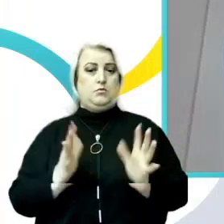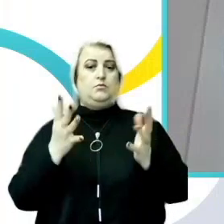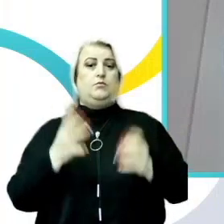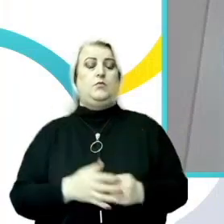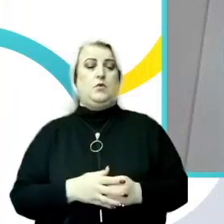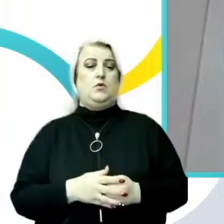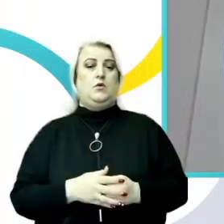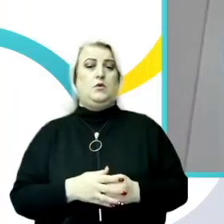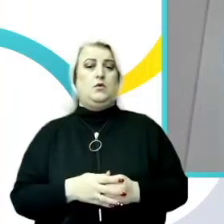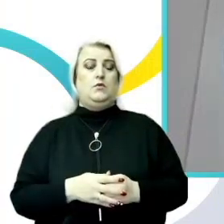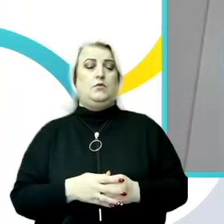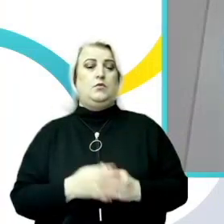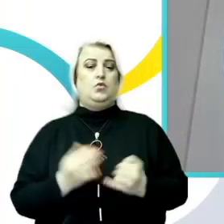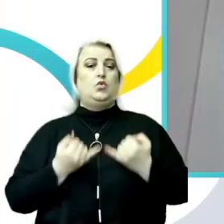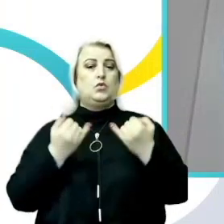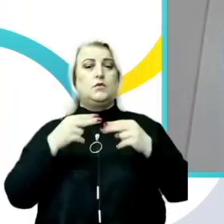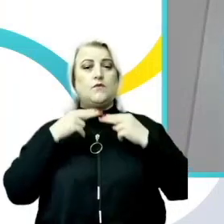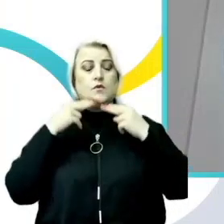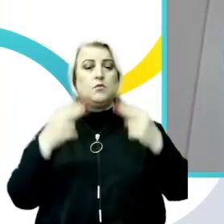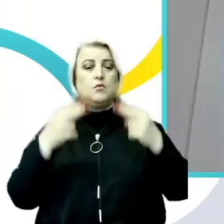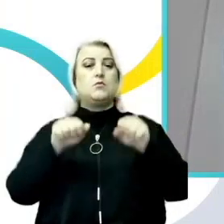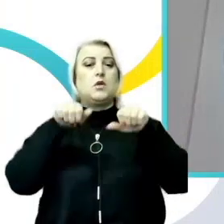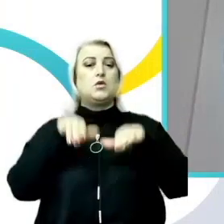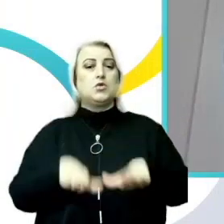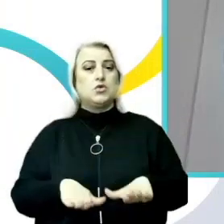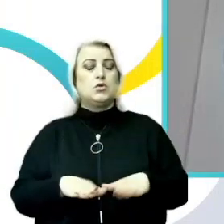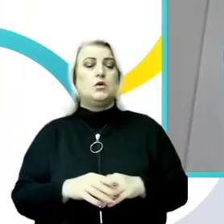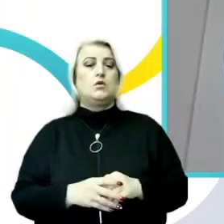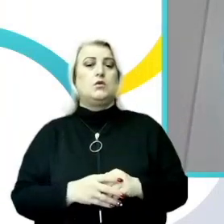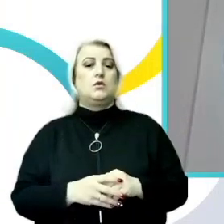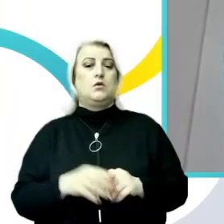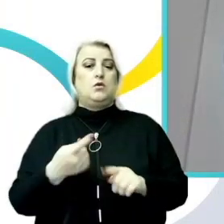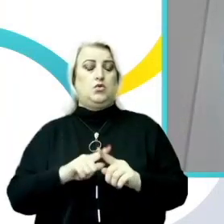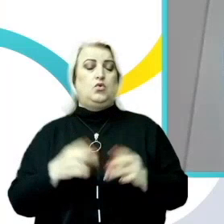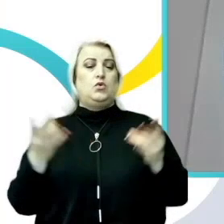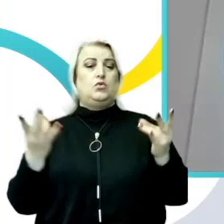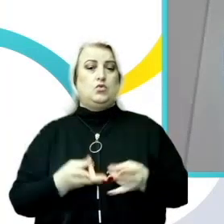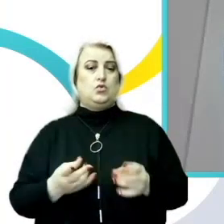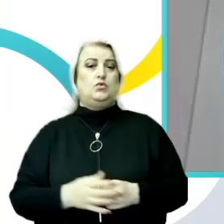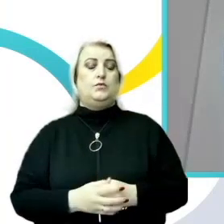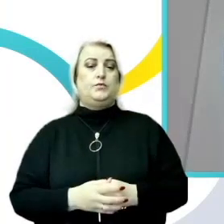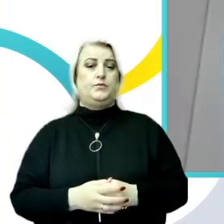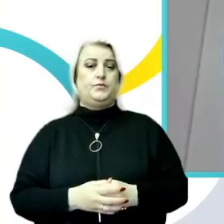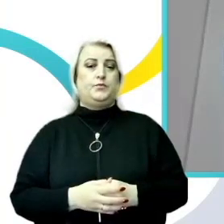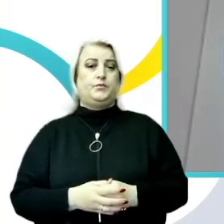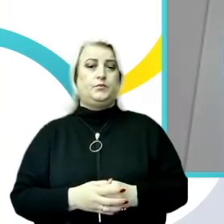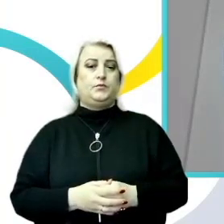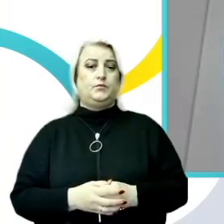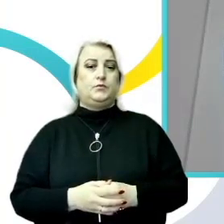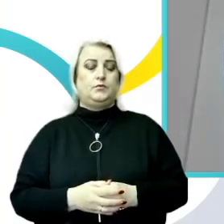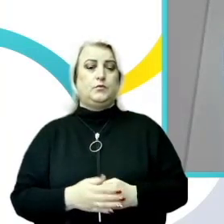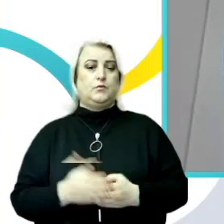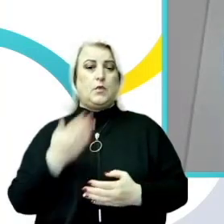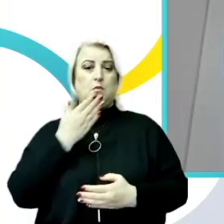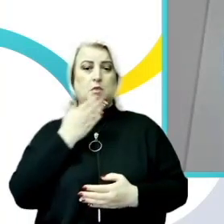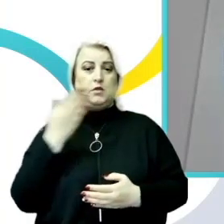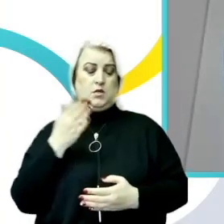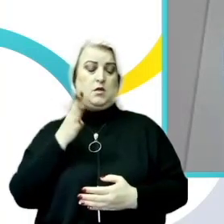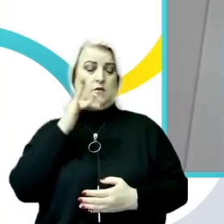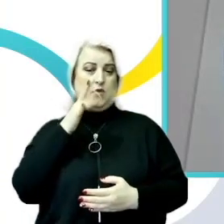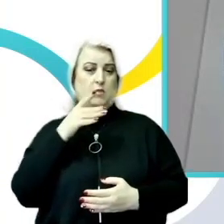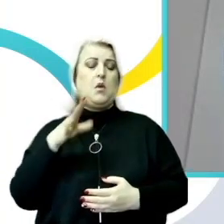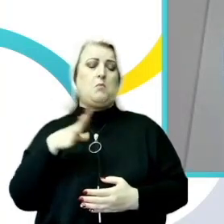de asemenea pe soluții care sunt atât de necesare. Trebuie să recunoaștem că în ultimii ani au fost